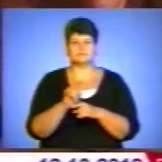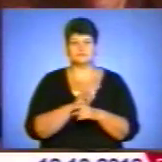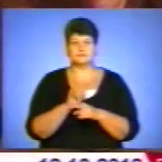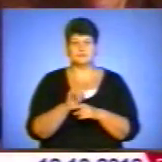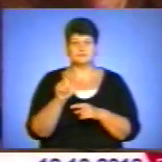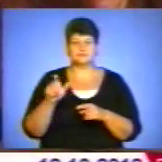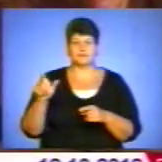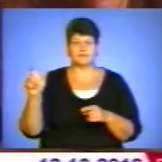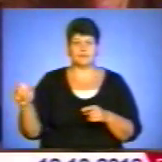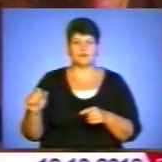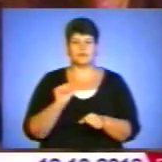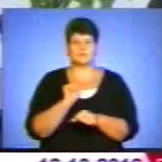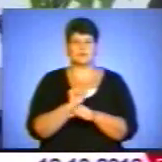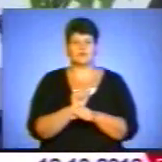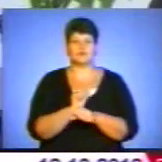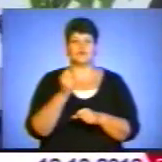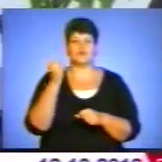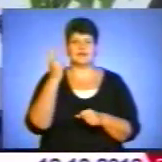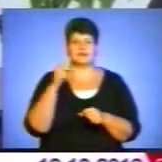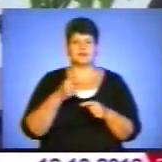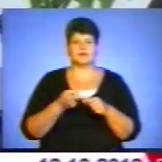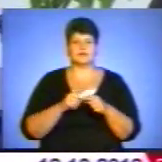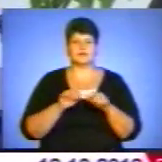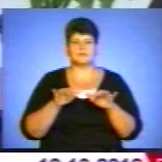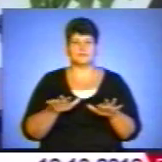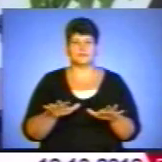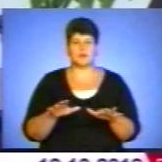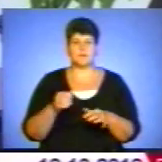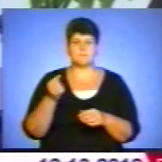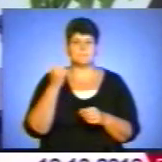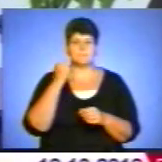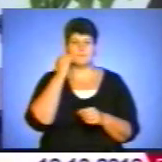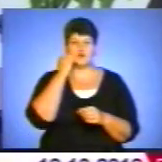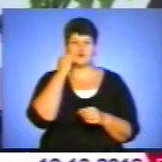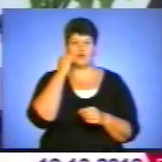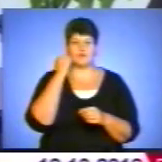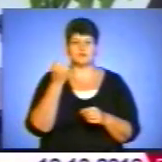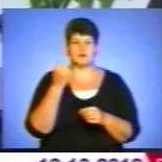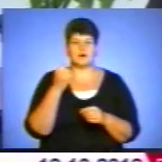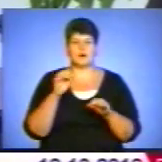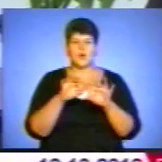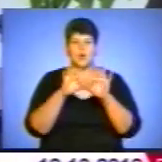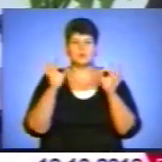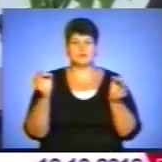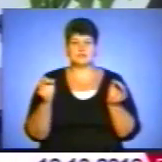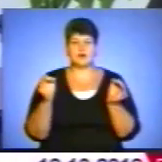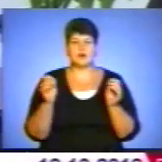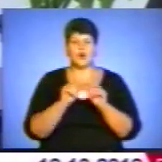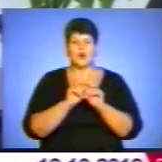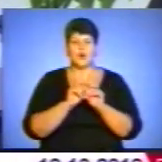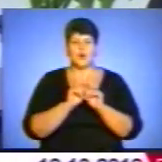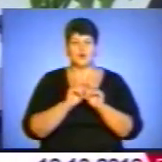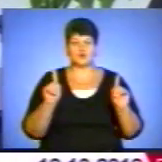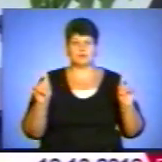Припинено 12 таких дій. Під назвою «Московська кобаса особлива». Ну, яка вона особлива? Ми знаємо, кобаса ж вона і московська.